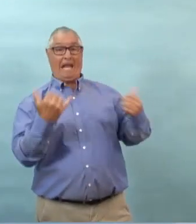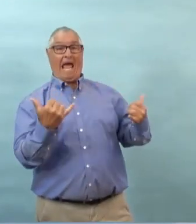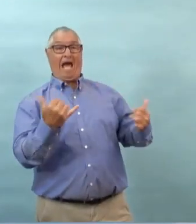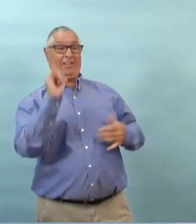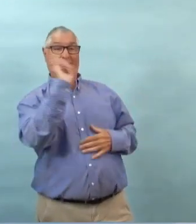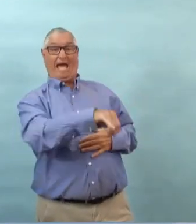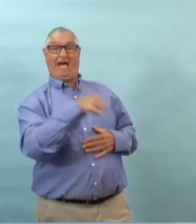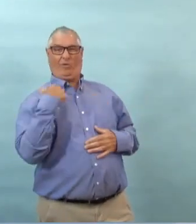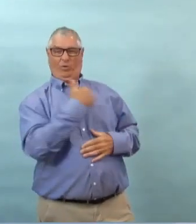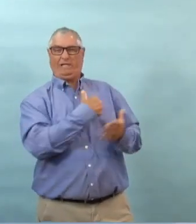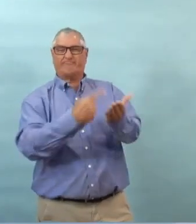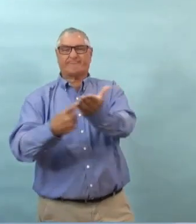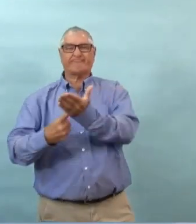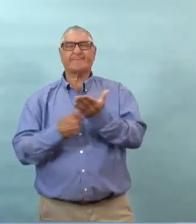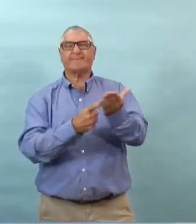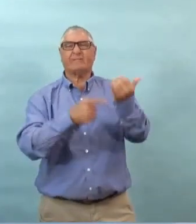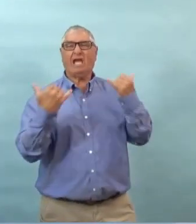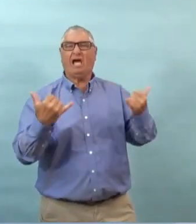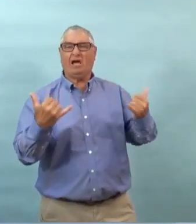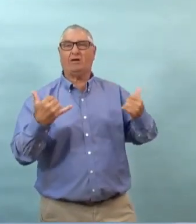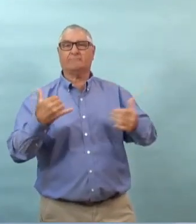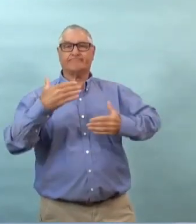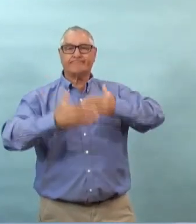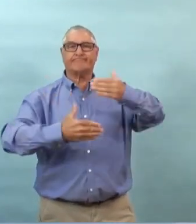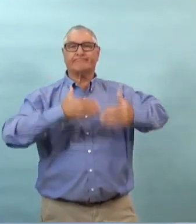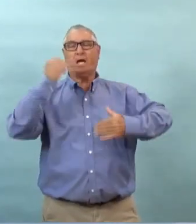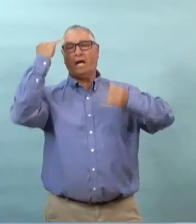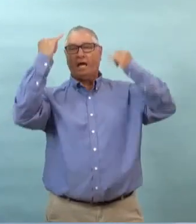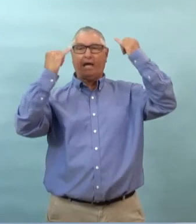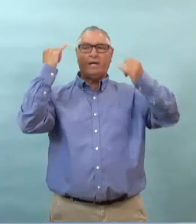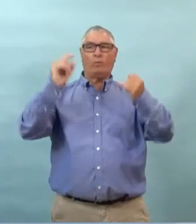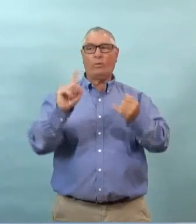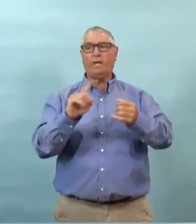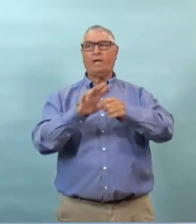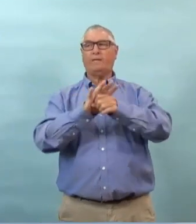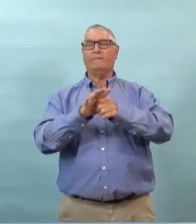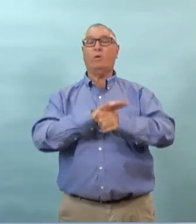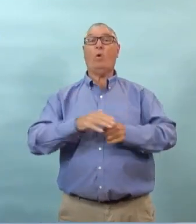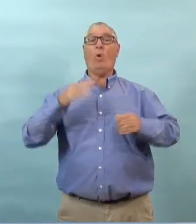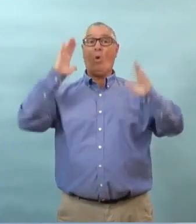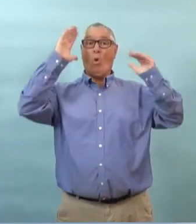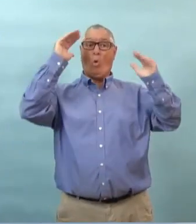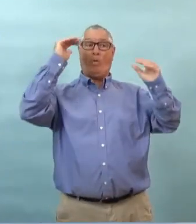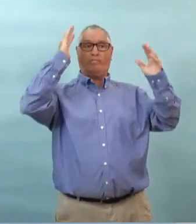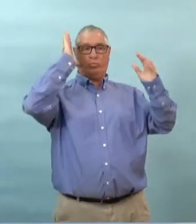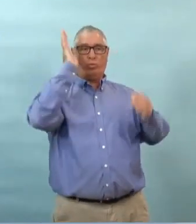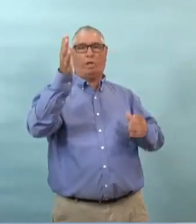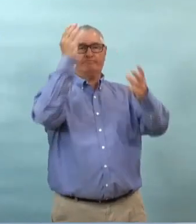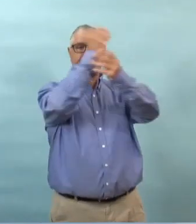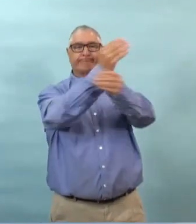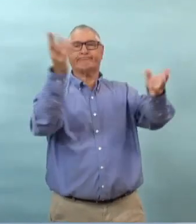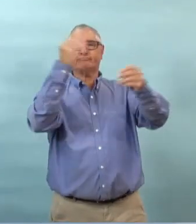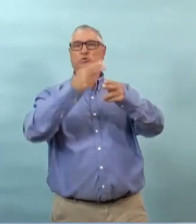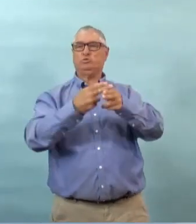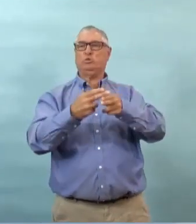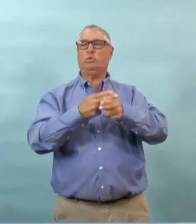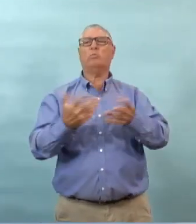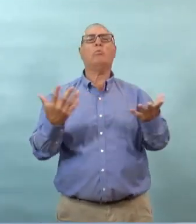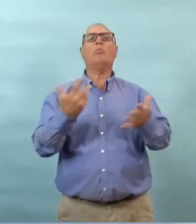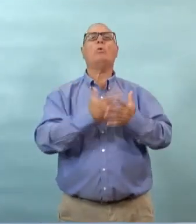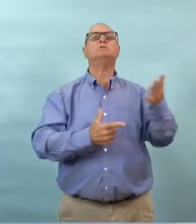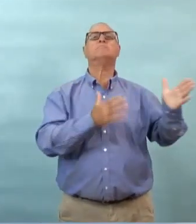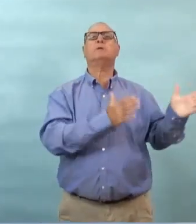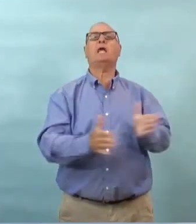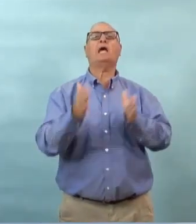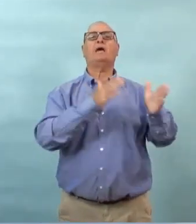géographiques comme je voulais dit à l'heure actuelle c'est à l'heure actuelle ce sur quoi on travaille j